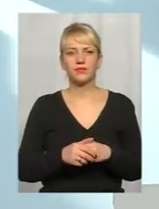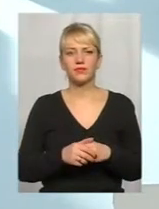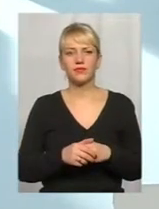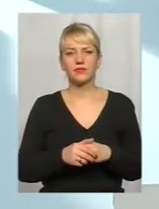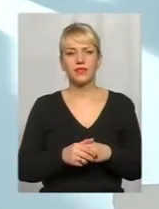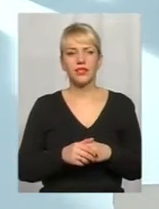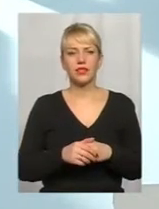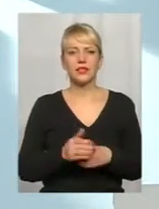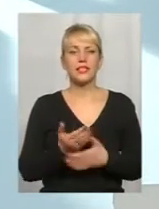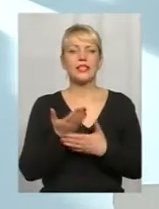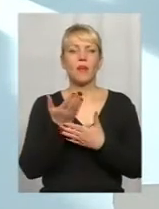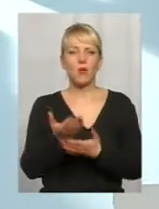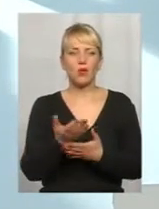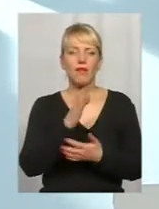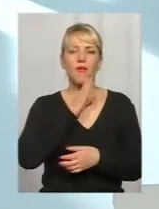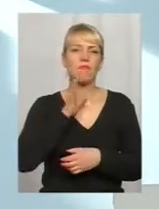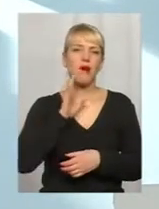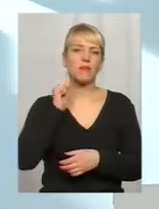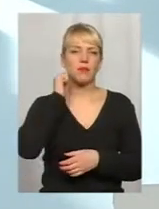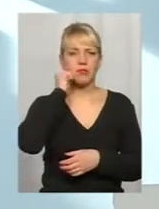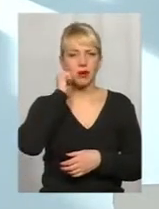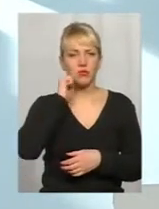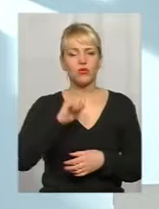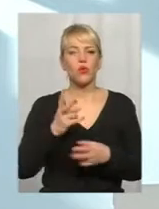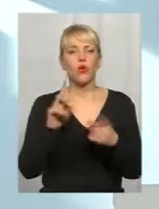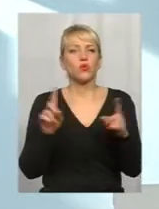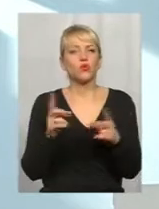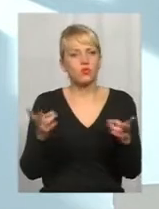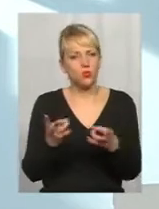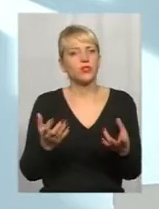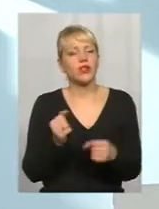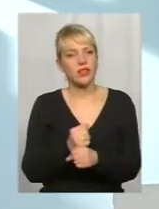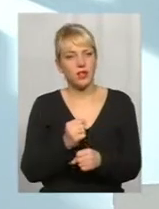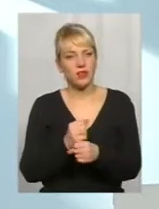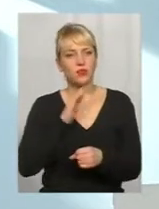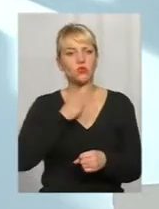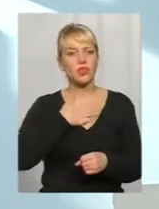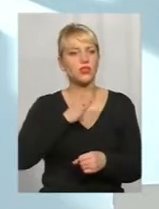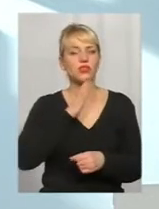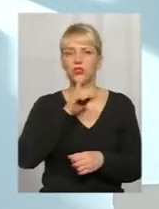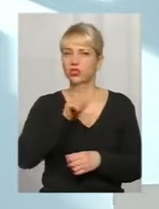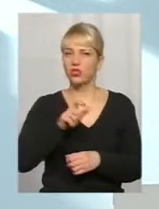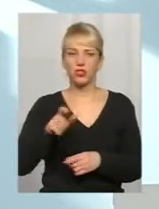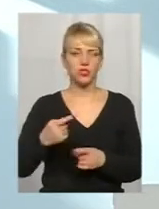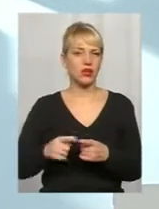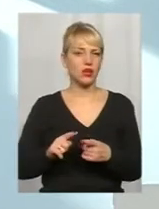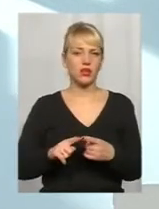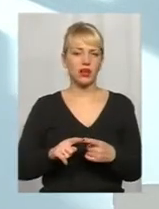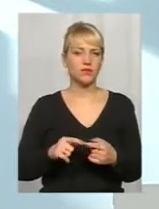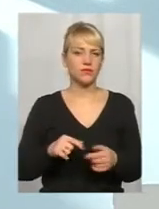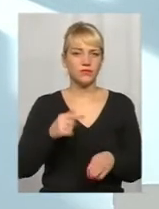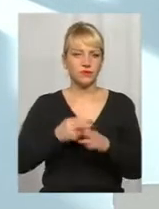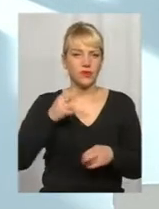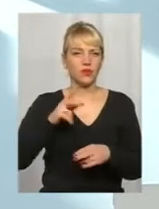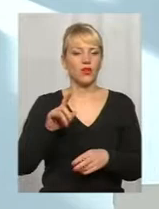запросів мам і бабушек на тему «ну шо-то ж надо делать?». У наших женщин це дуже виражено, т.е. заболел